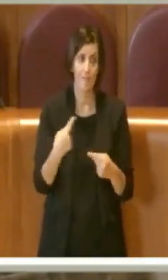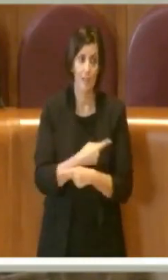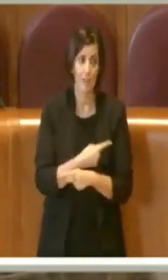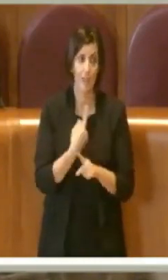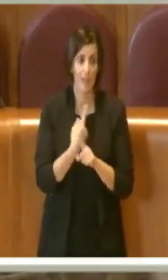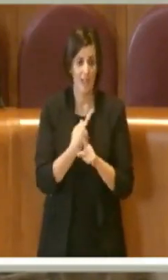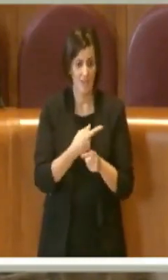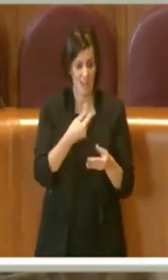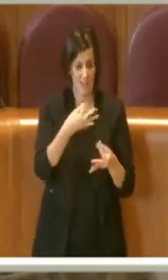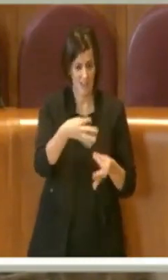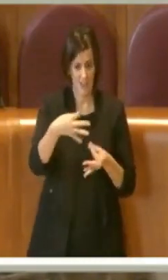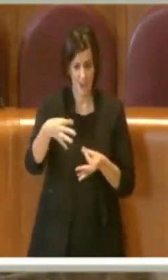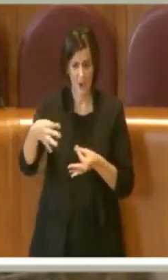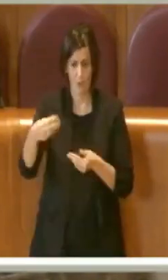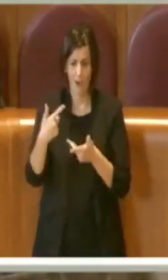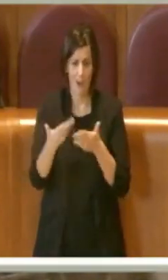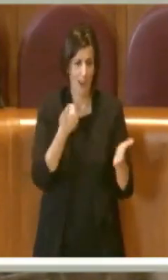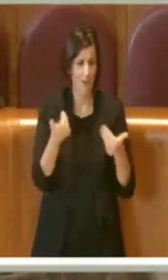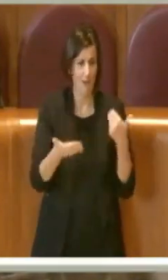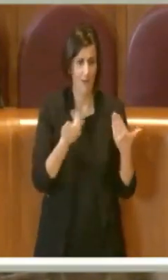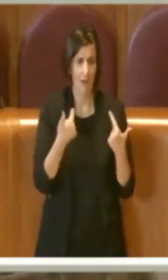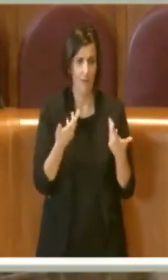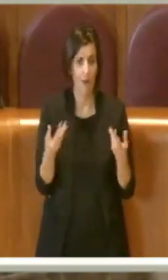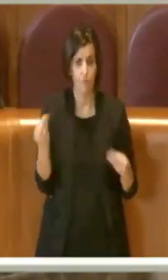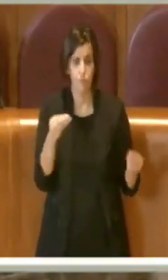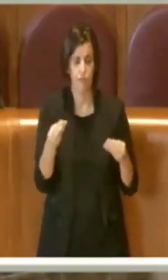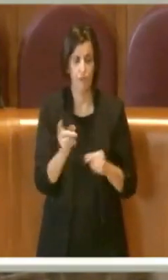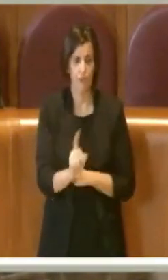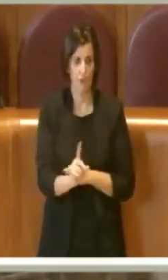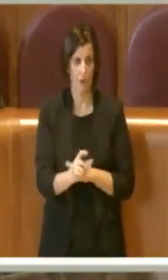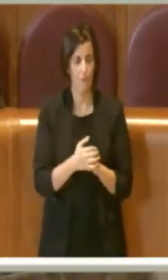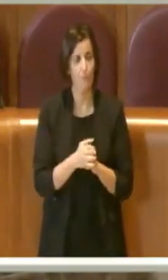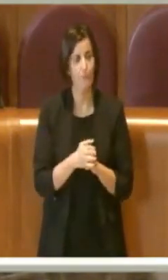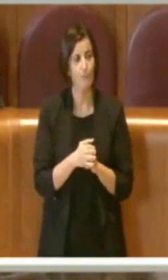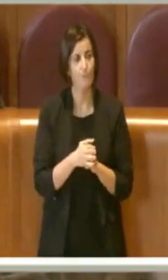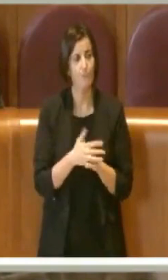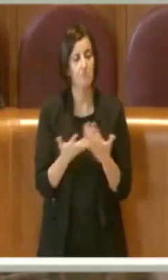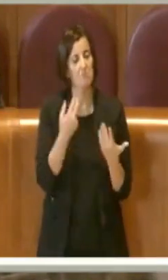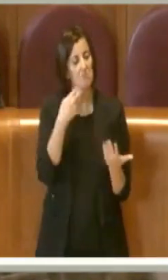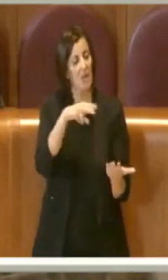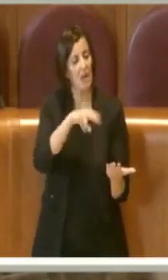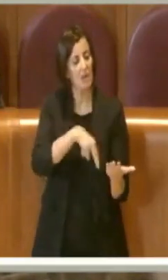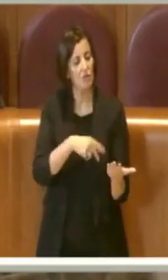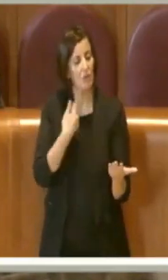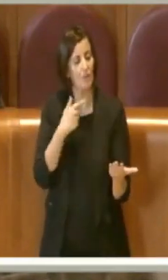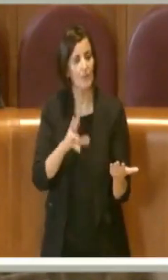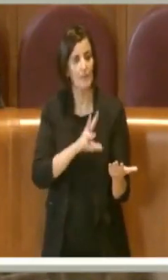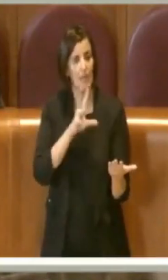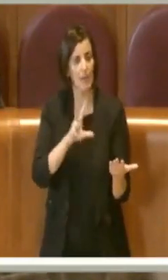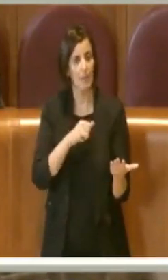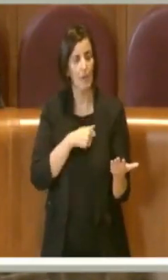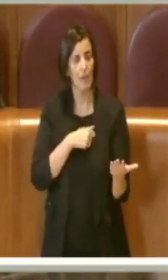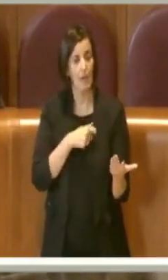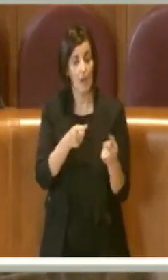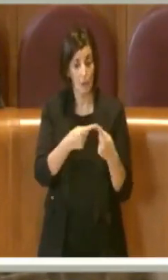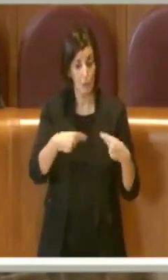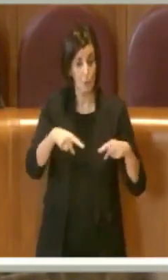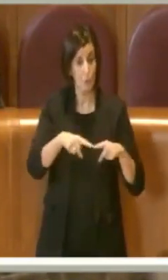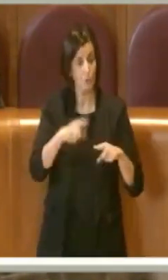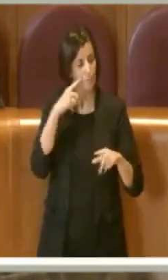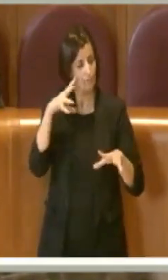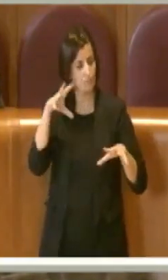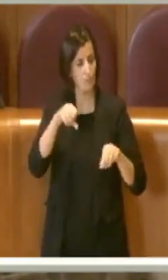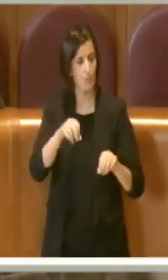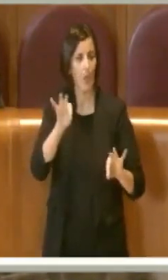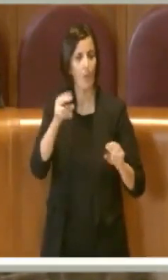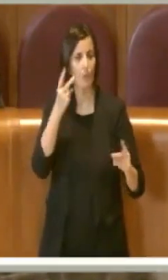levare burocrazia, non aggiungere burocrazia. Leggiamo, per esempio, che la Giunta si impegnerà, dal